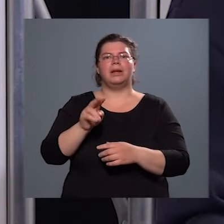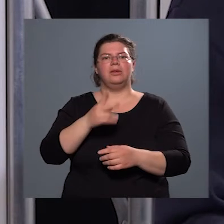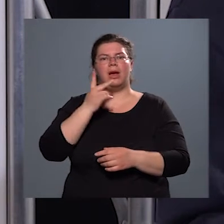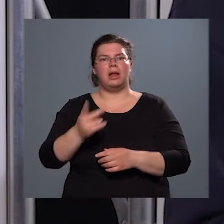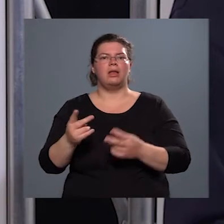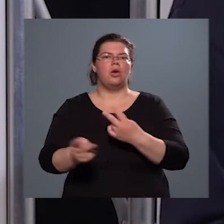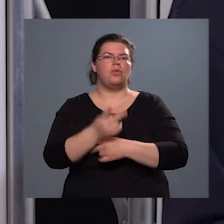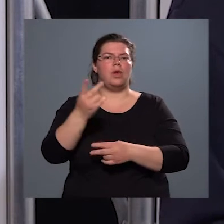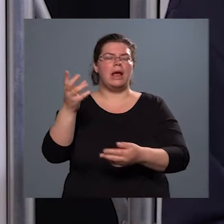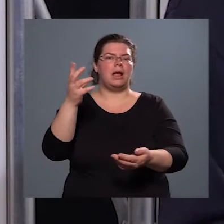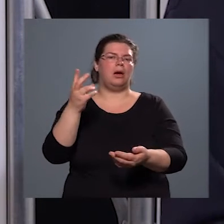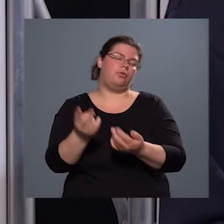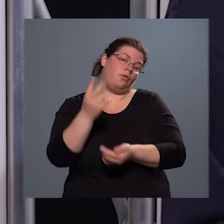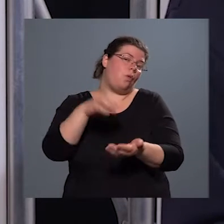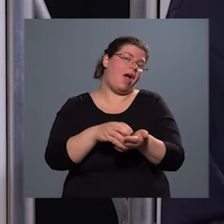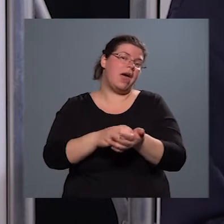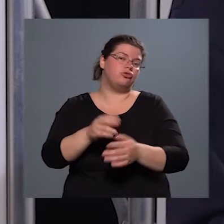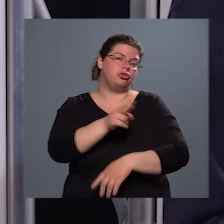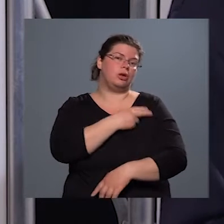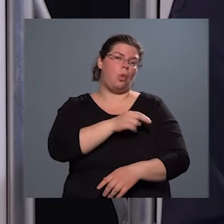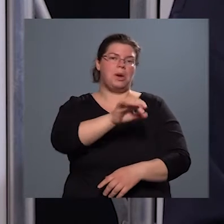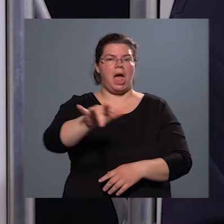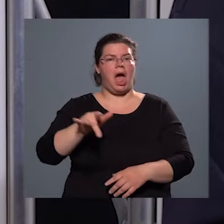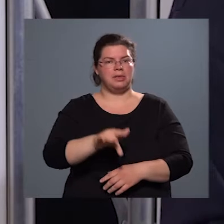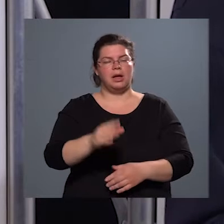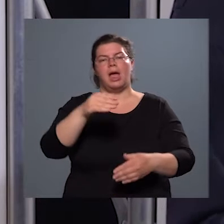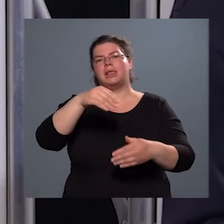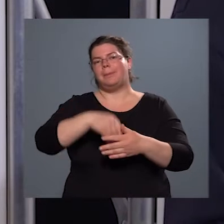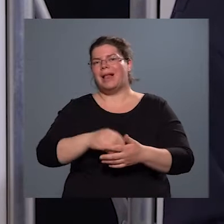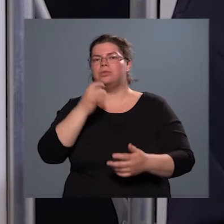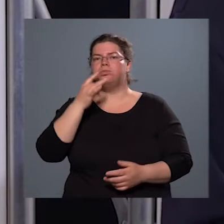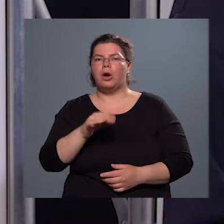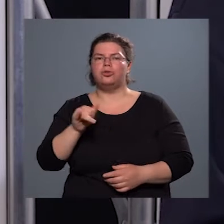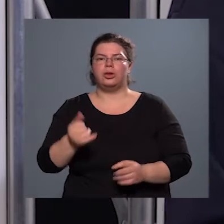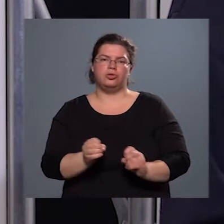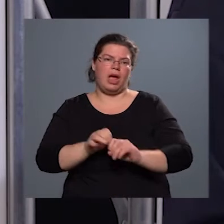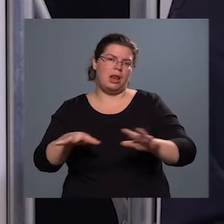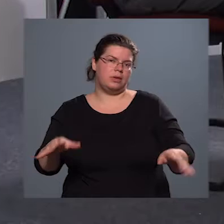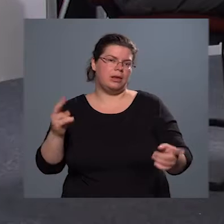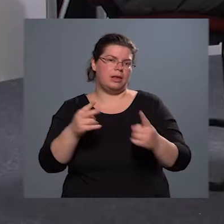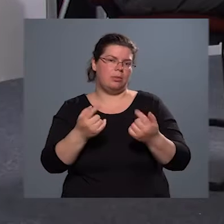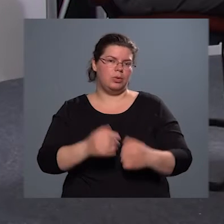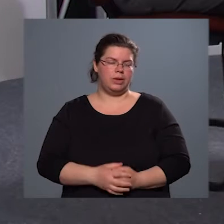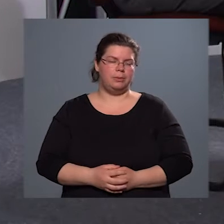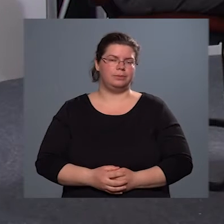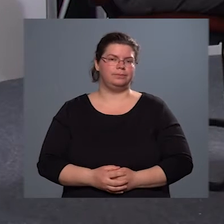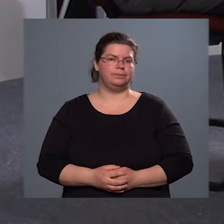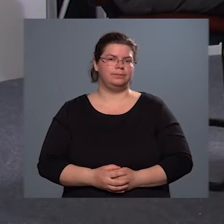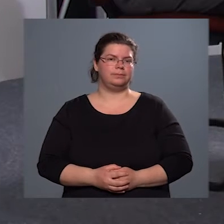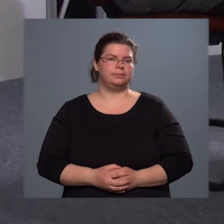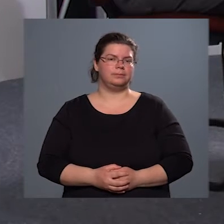mondjuk a fővárosi kórházak ezen belül a Bajcsi és hálózata szempontjából? Hát